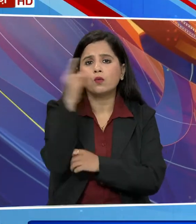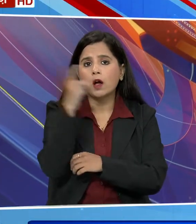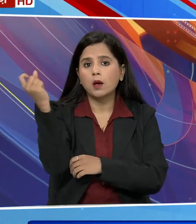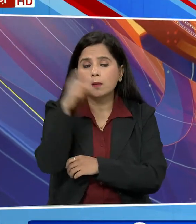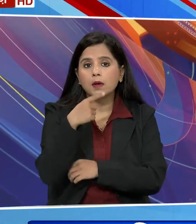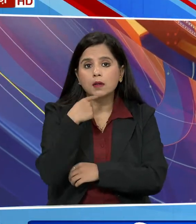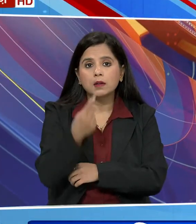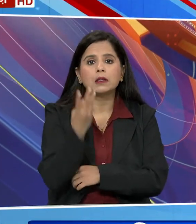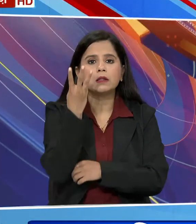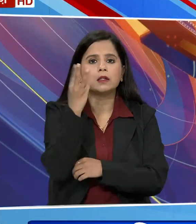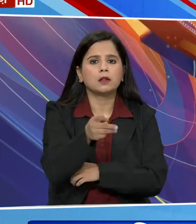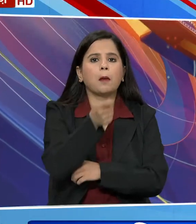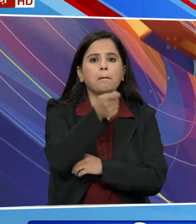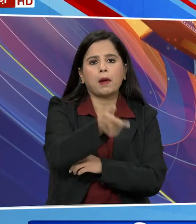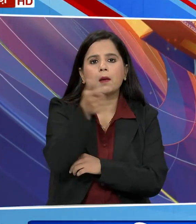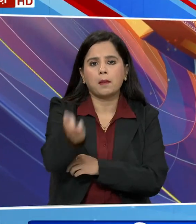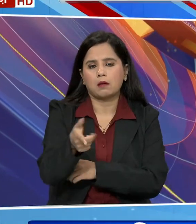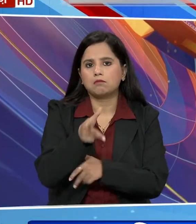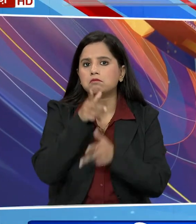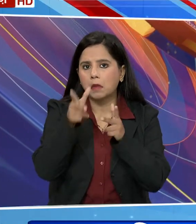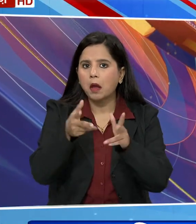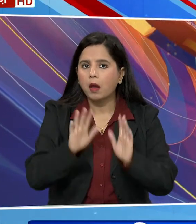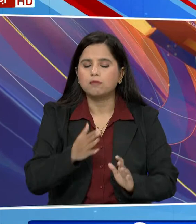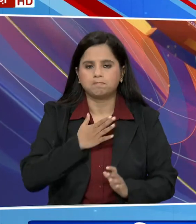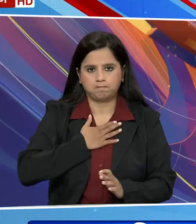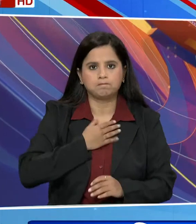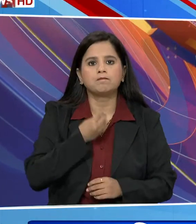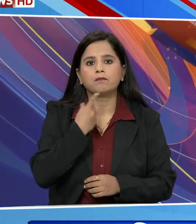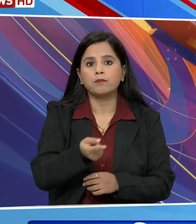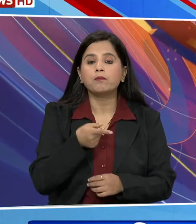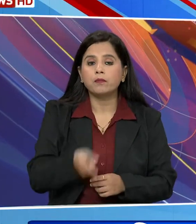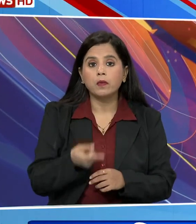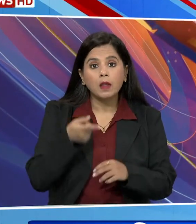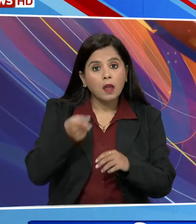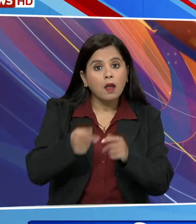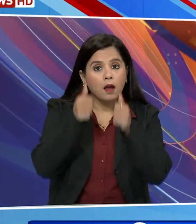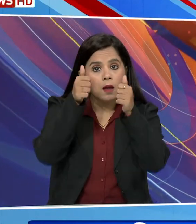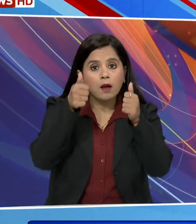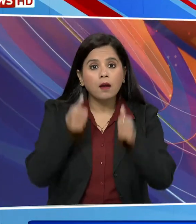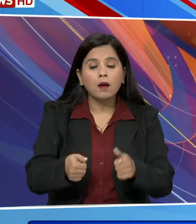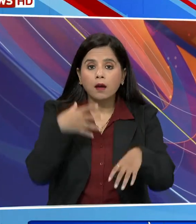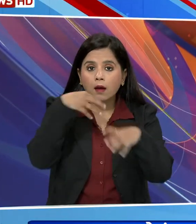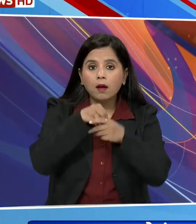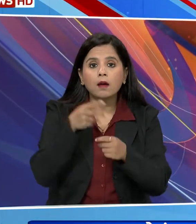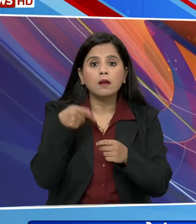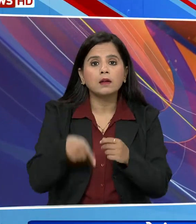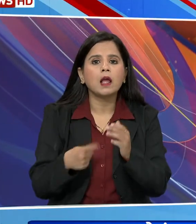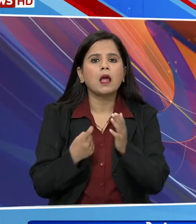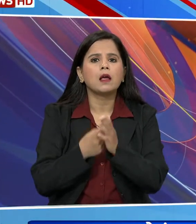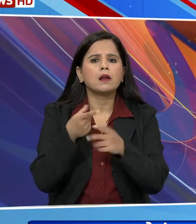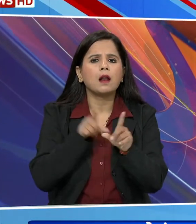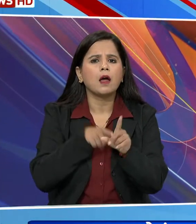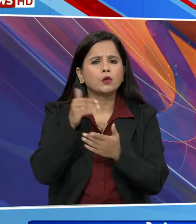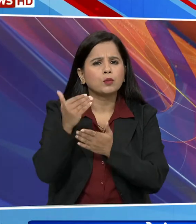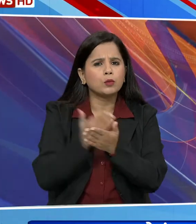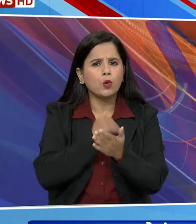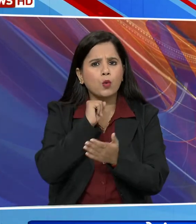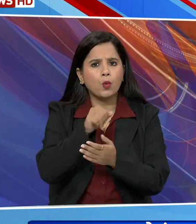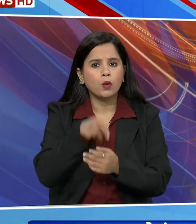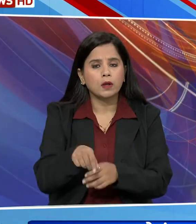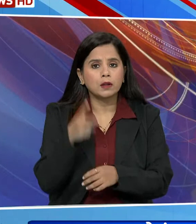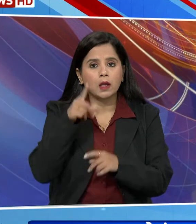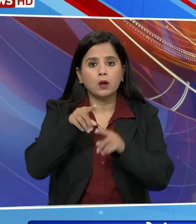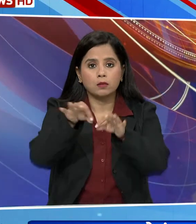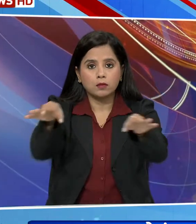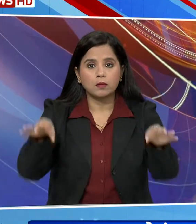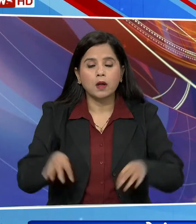तीन हजार रुपे दिये जाने की बात कही गई है गोशना पत्र में चल रही योचना रायतू बंधू योचना से प्रती एकड़